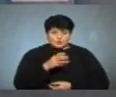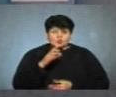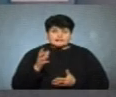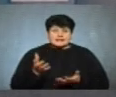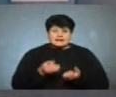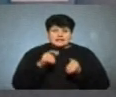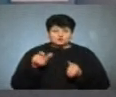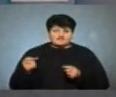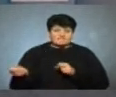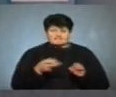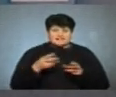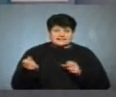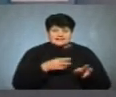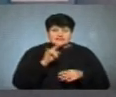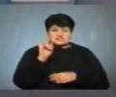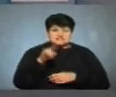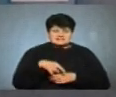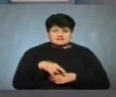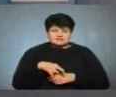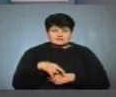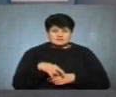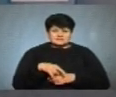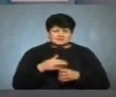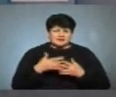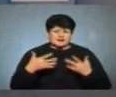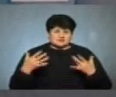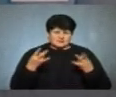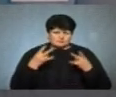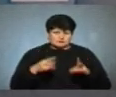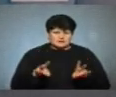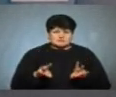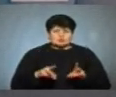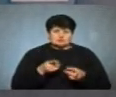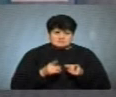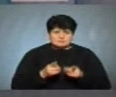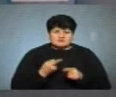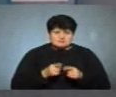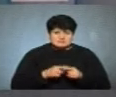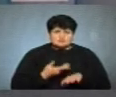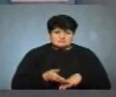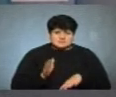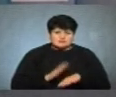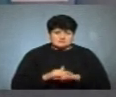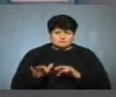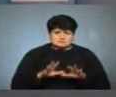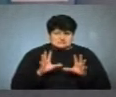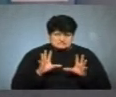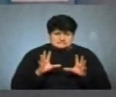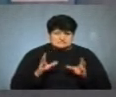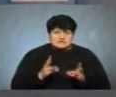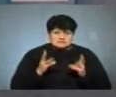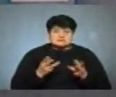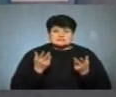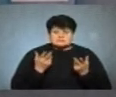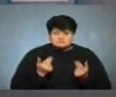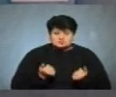ліквідовували пожежу, викидали через вікна деякі речі непотрібні, тобто справді це значно ускладнило процес гасіння? Звичайно.